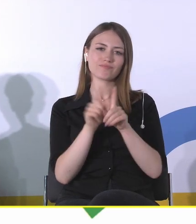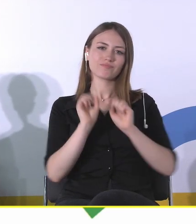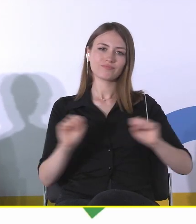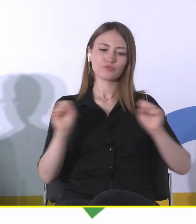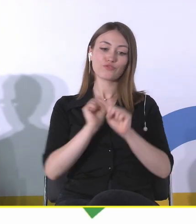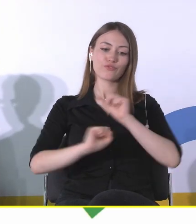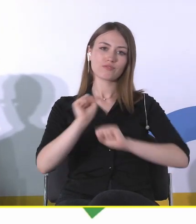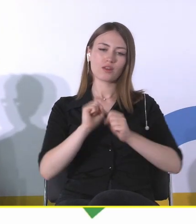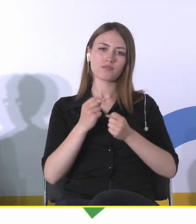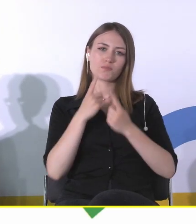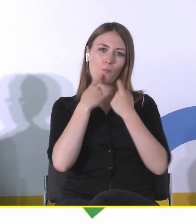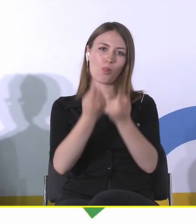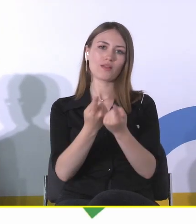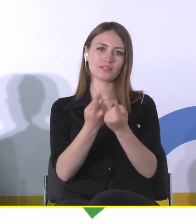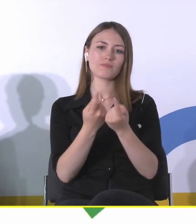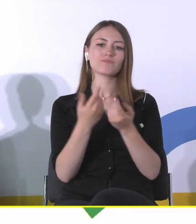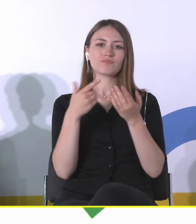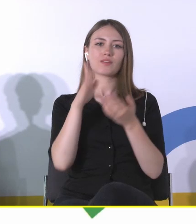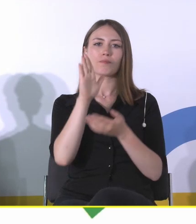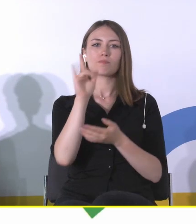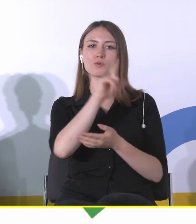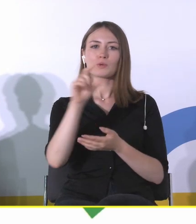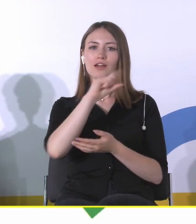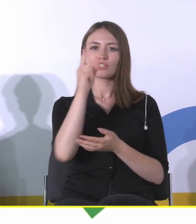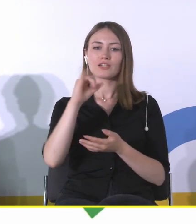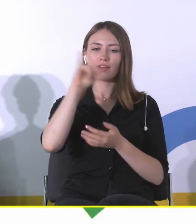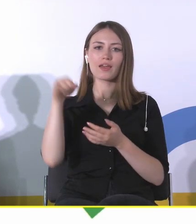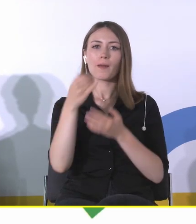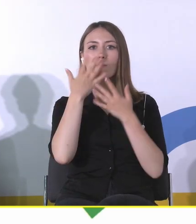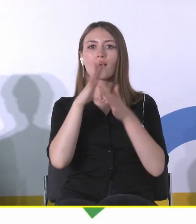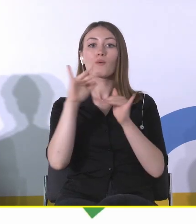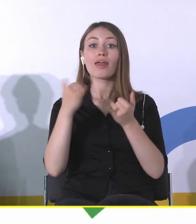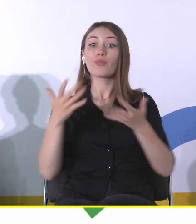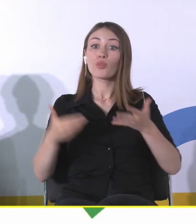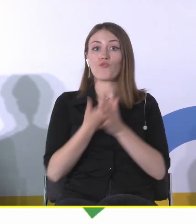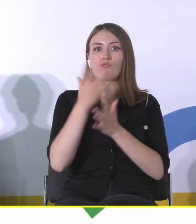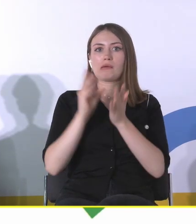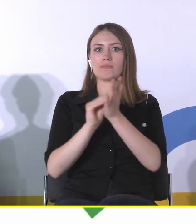bo Błażej Brzostek pokazał, jak można na nowo poznawać historię. Bardzo dziękuję.